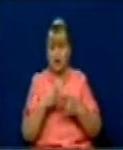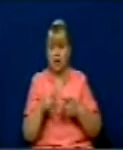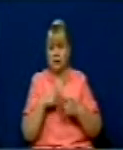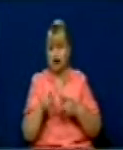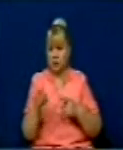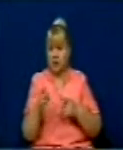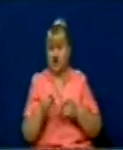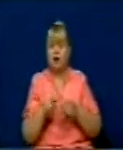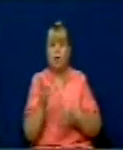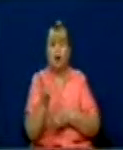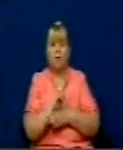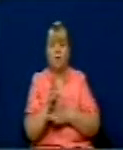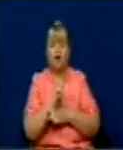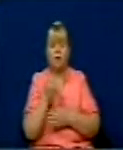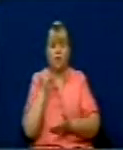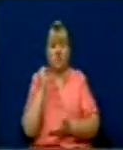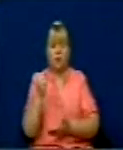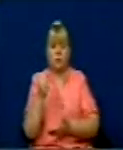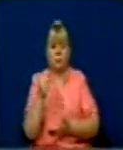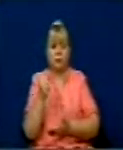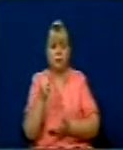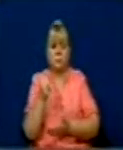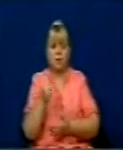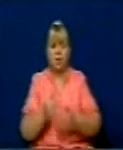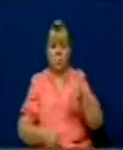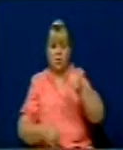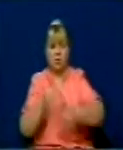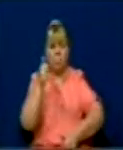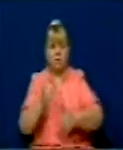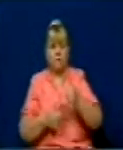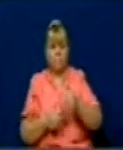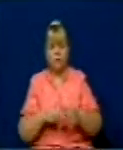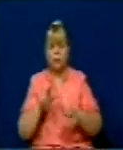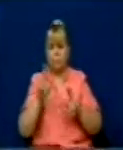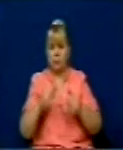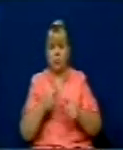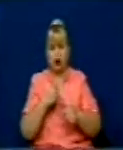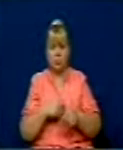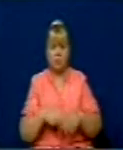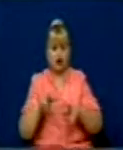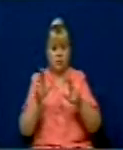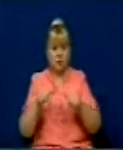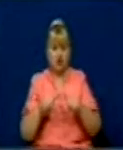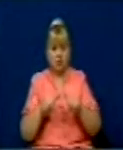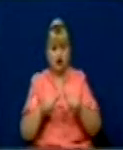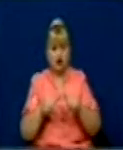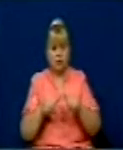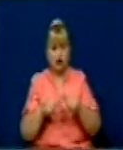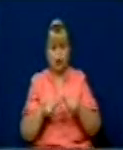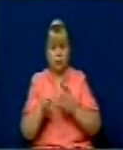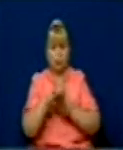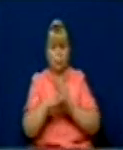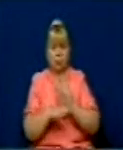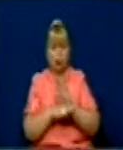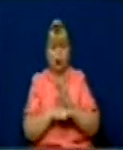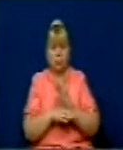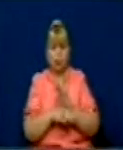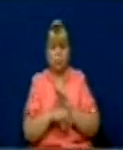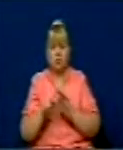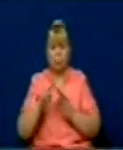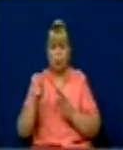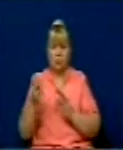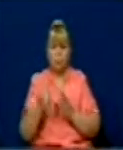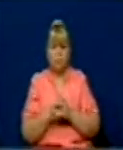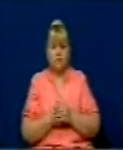ka kësht përdorime të fundeve, atëherë kandidatit mund të dhe të merët mandati, më ndaj që në legj nuk duhet litë hapsirat të tila